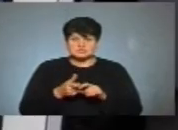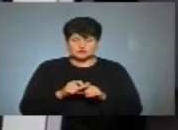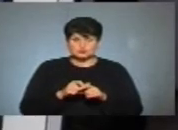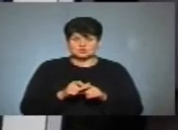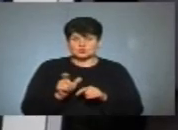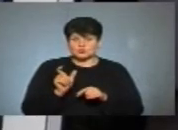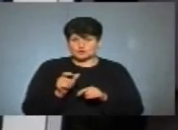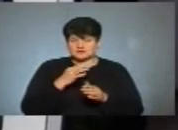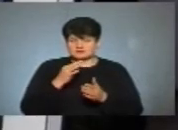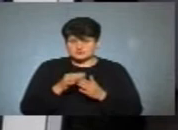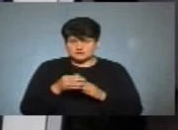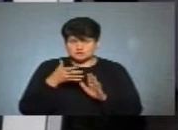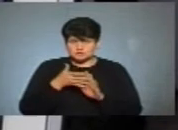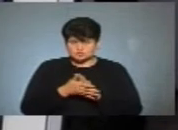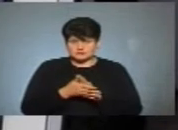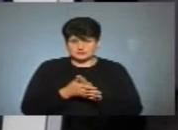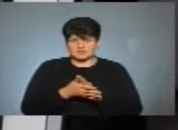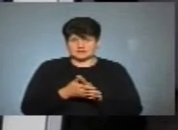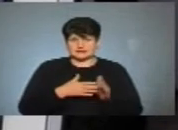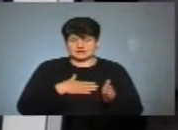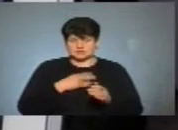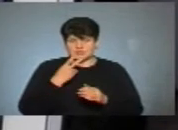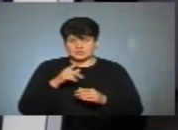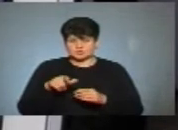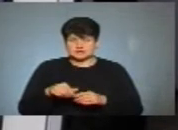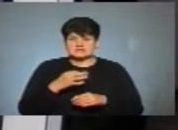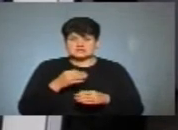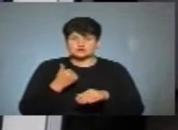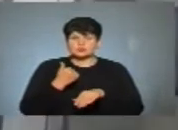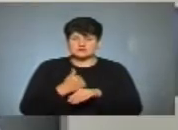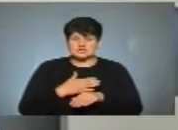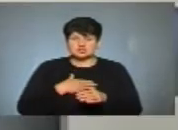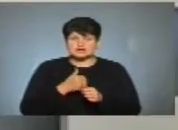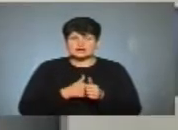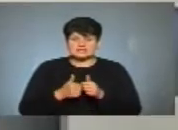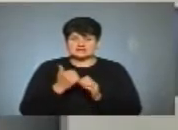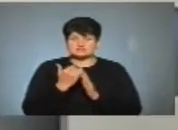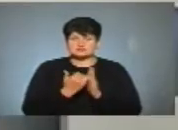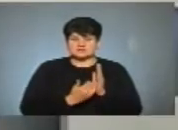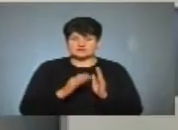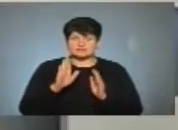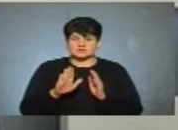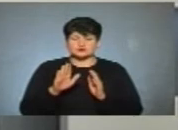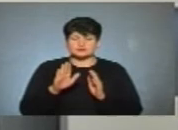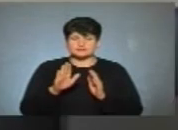лаконічні, зрозумілі для нашого глядача. Я тоді скажу головне. Наш лідер у списку, Віктор